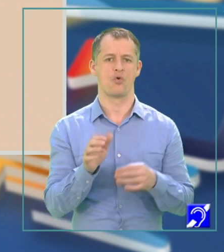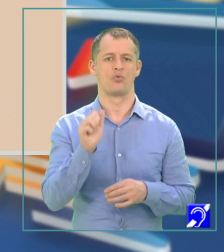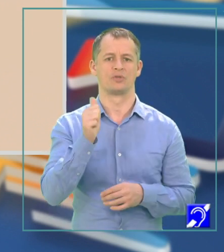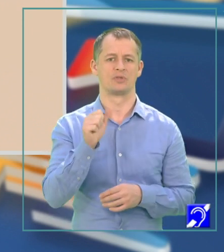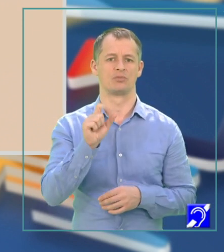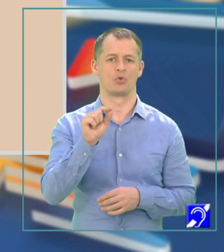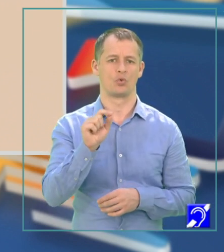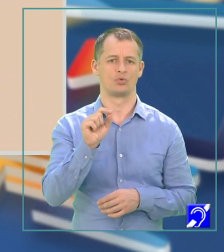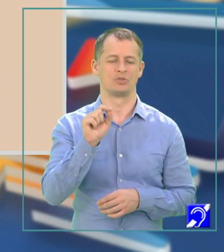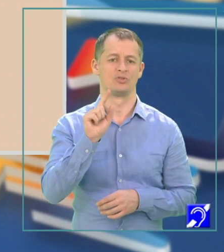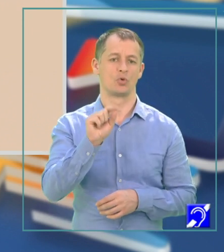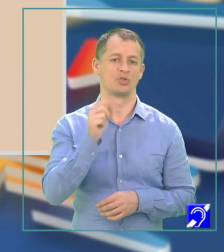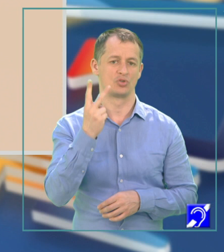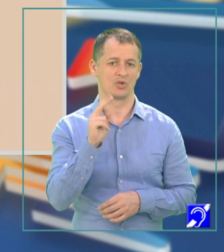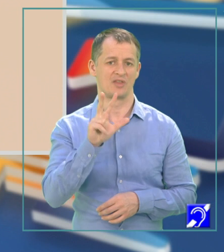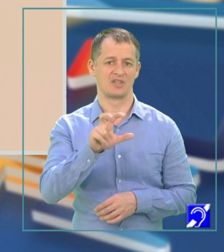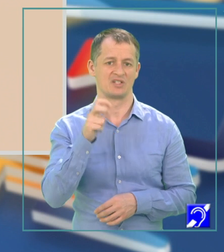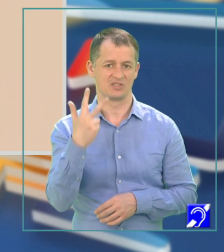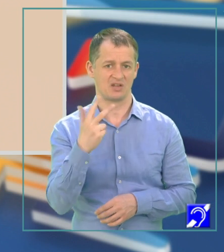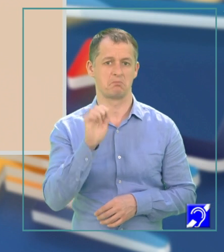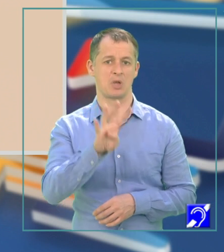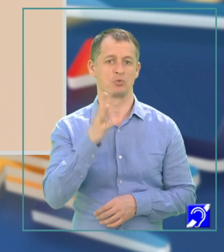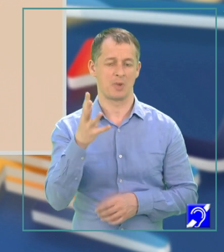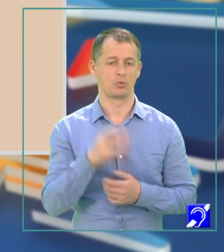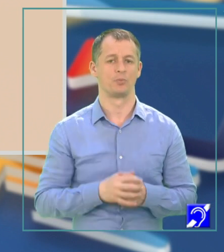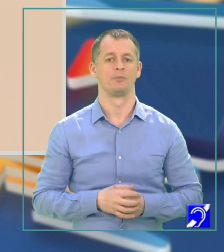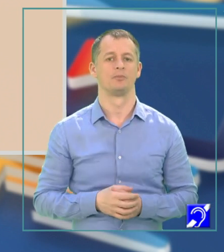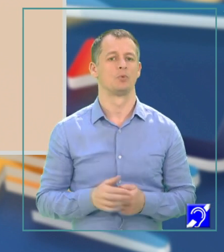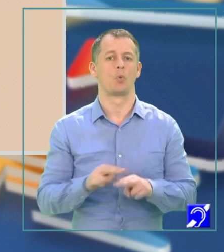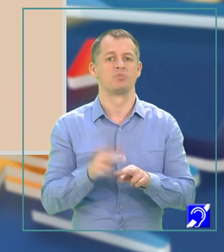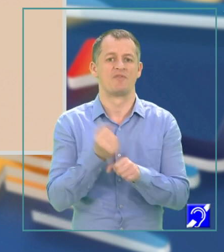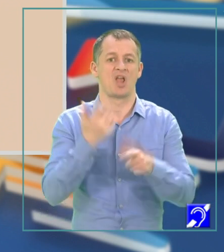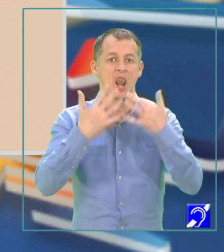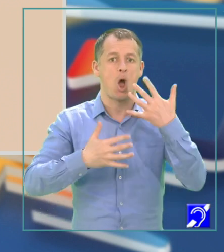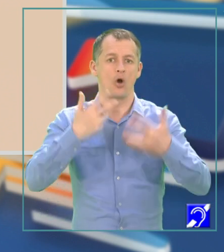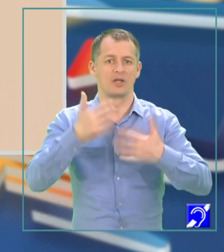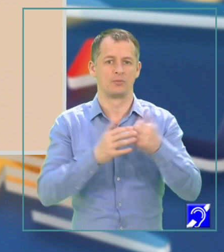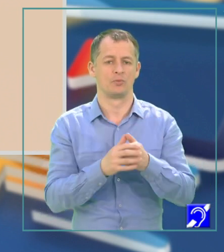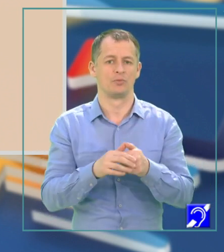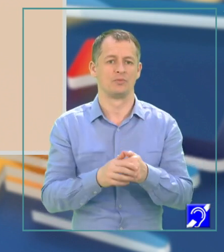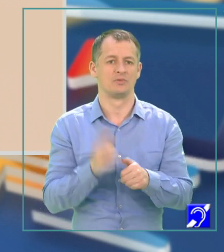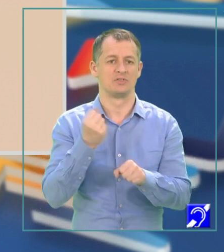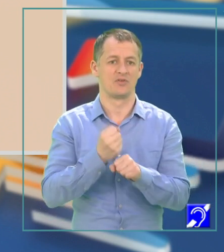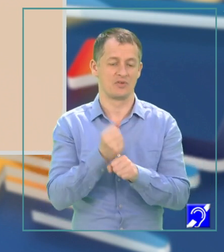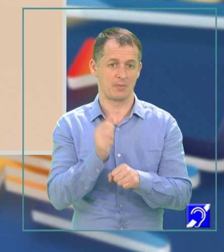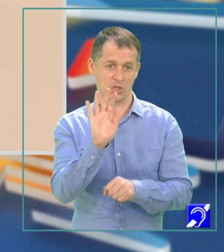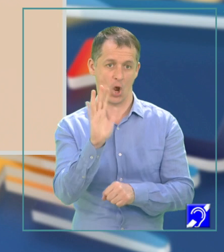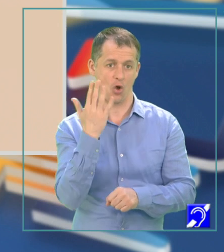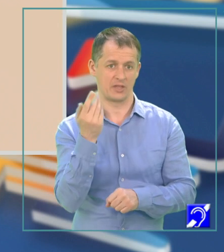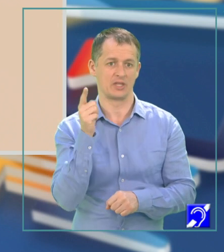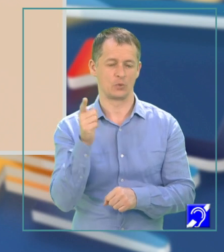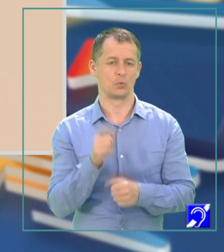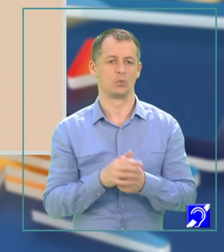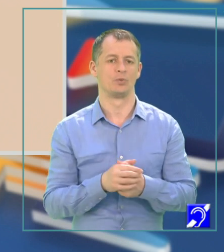22, 33, 44 și tot așa. Cum se aplică algoritmul? Se aplică pentru oglinditul unui număr și se